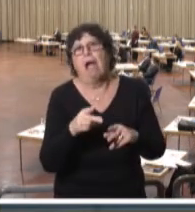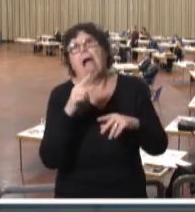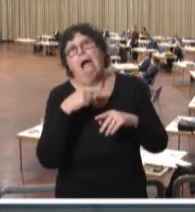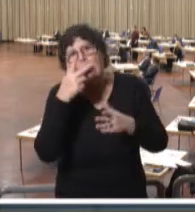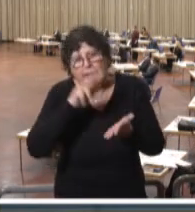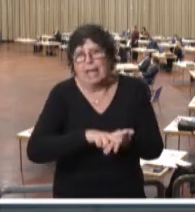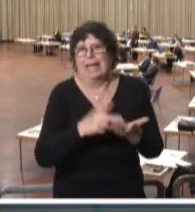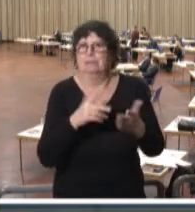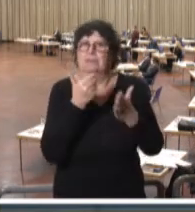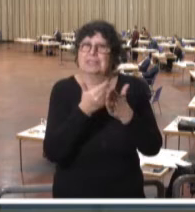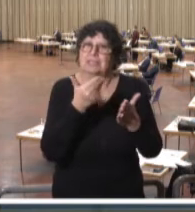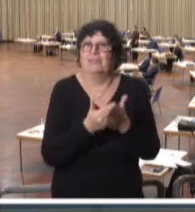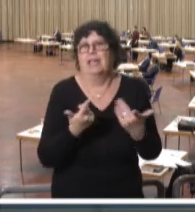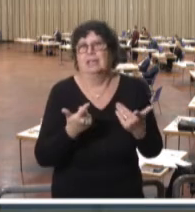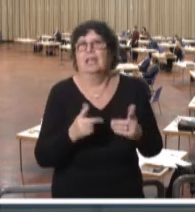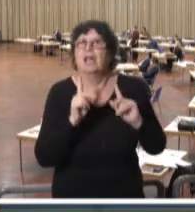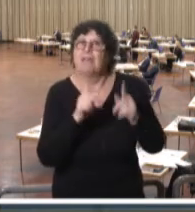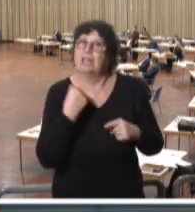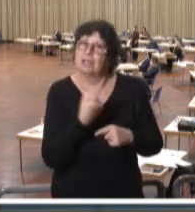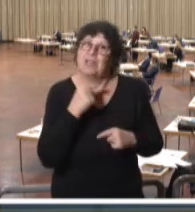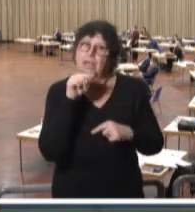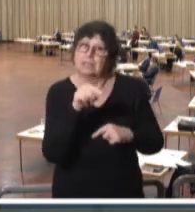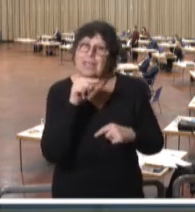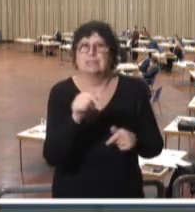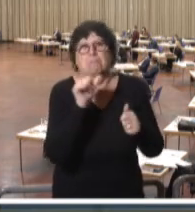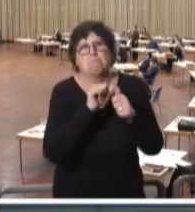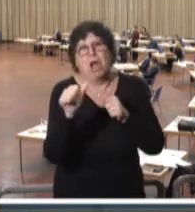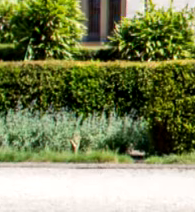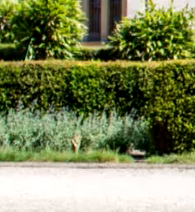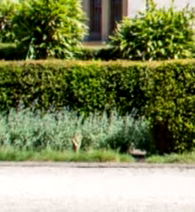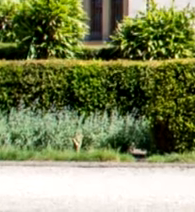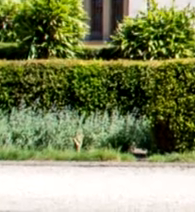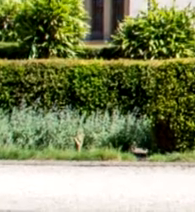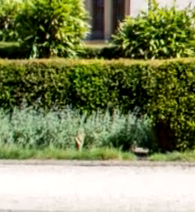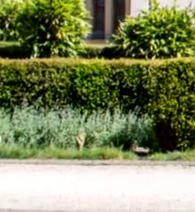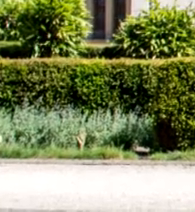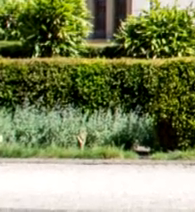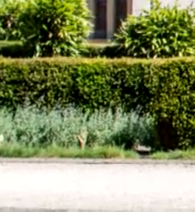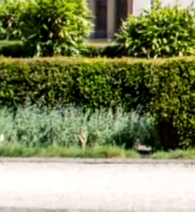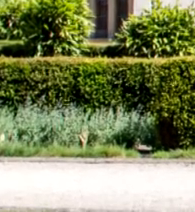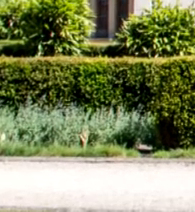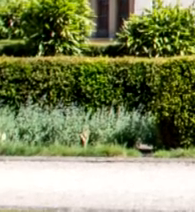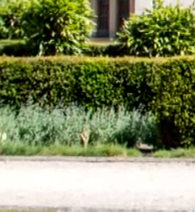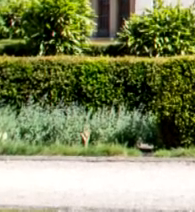und deshalb und nur deshalb werden wir diesem sehr mangelhaften Vorschlag zustimmen. Dankeschön.